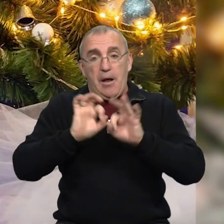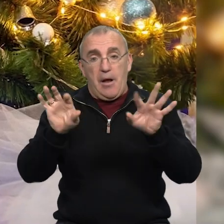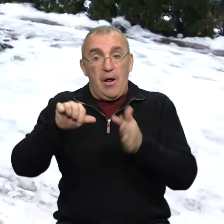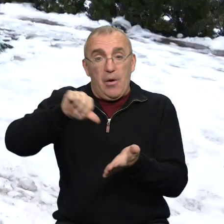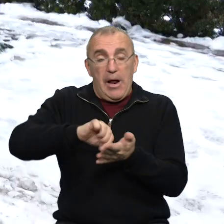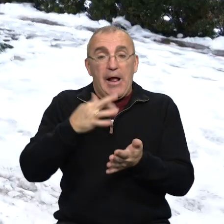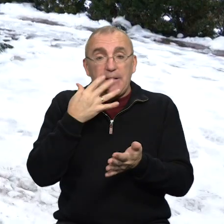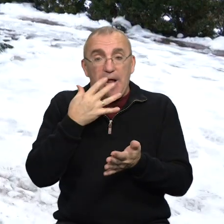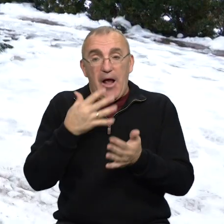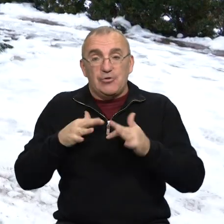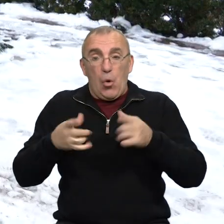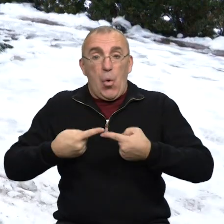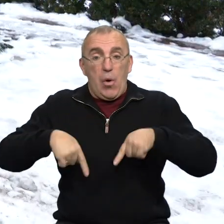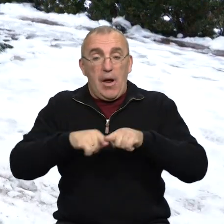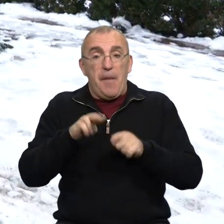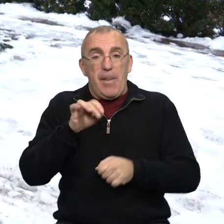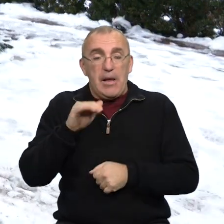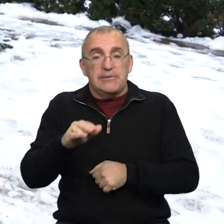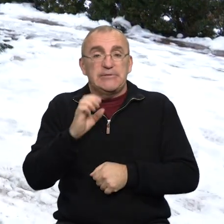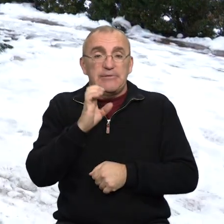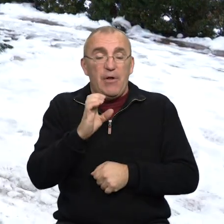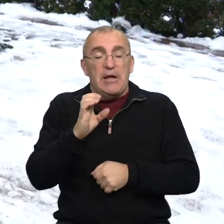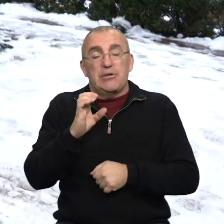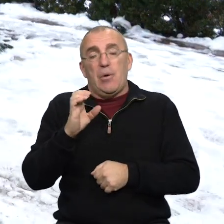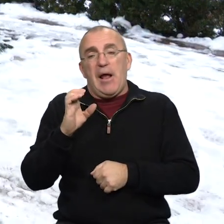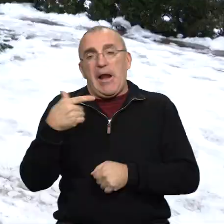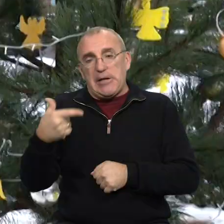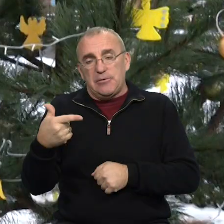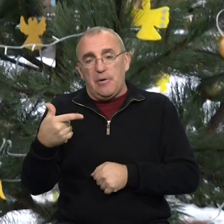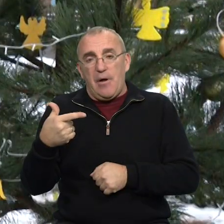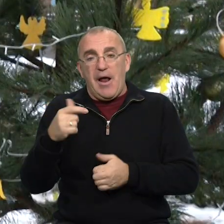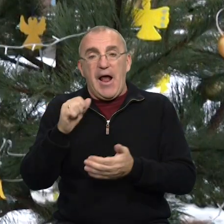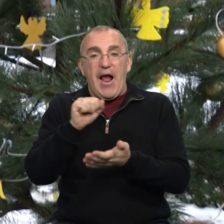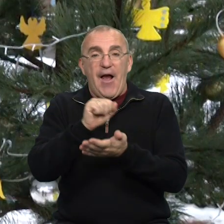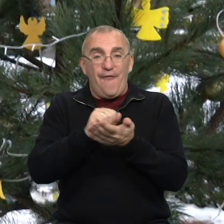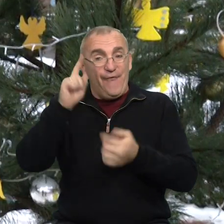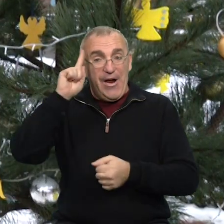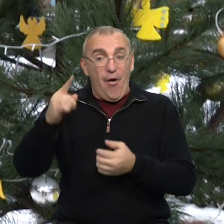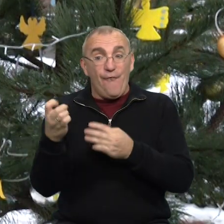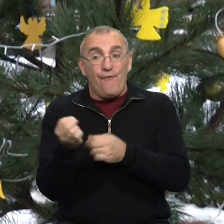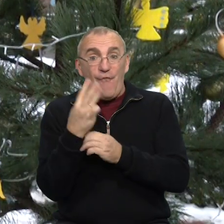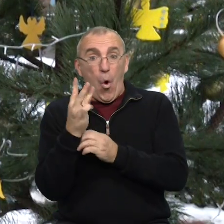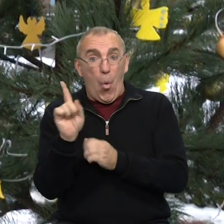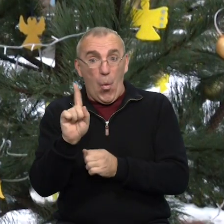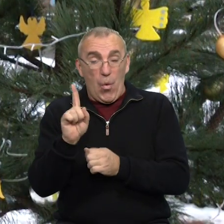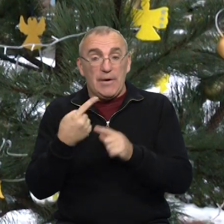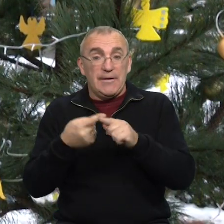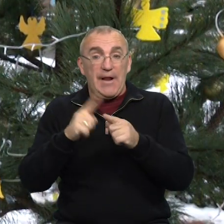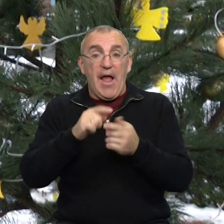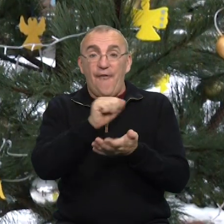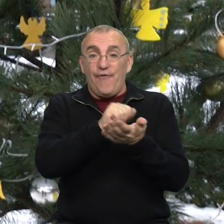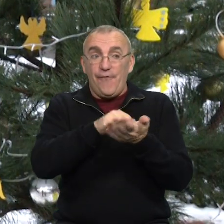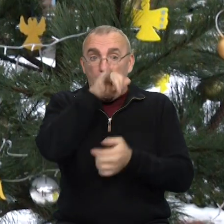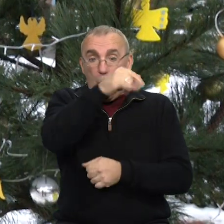розповів учасник національної скаутської організації «Пласт» Святослав Герасімов. Вифлеємський вогонь – це вогонь, який запалюється в місті